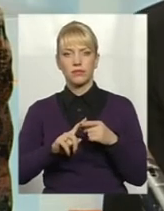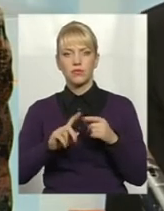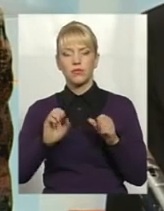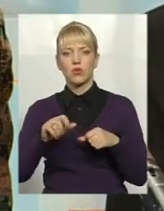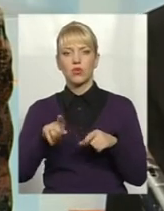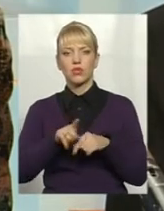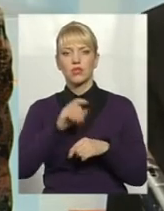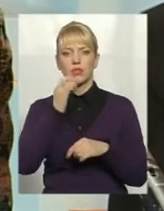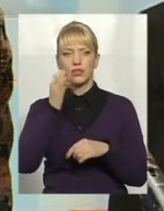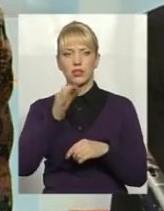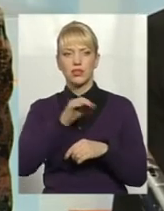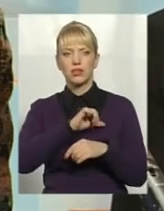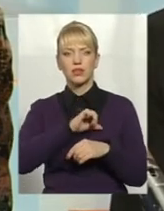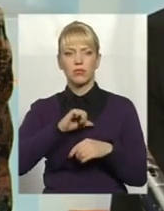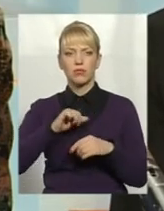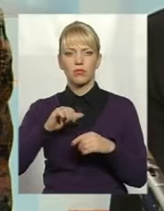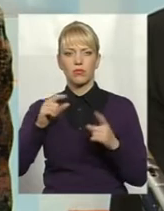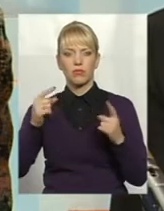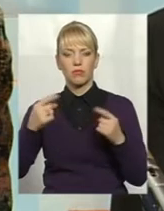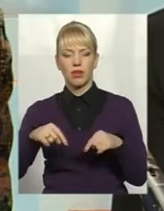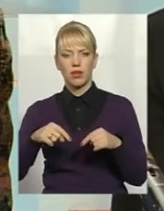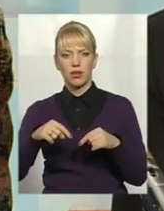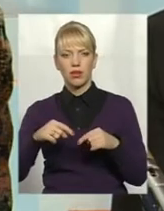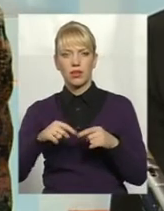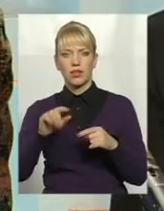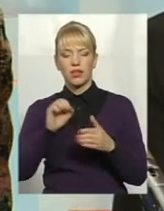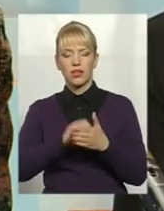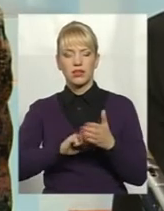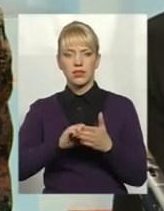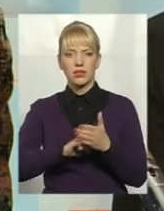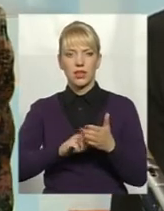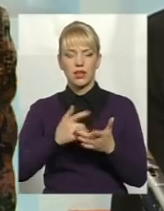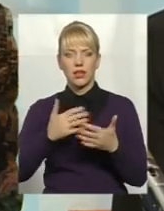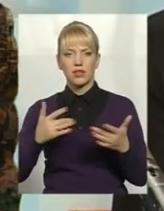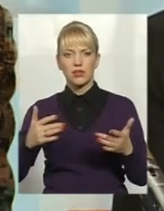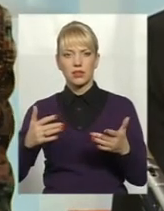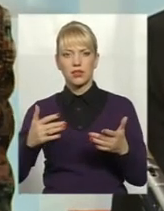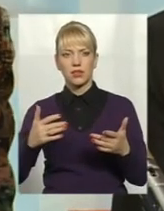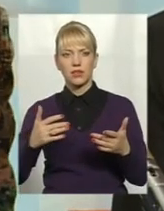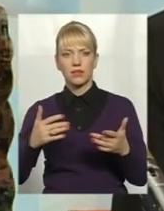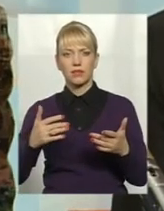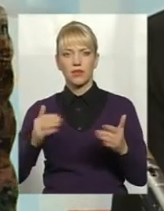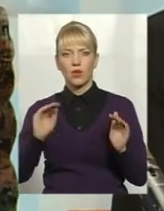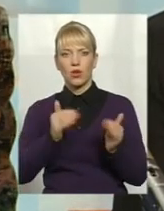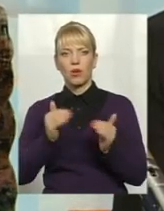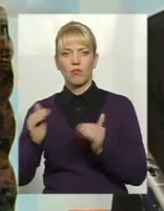сказати, сам впау. і за різних обмежень, які ввела